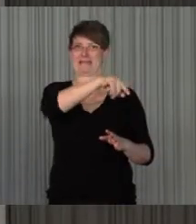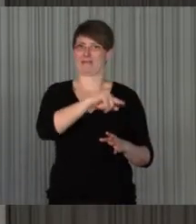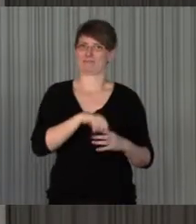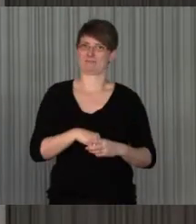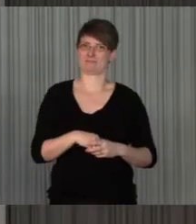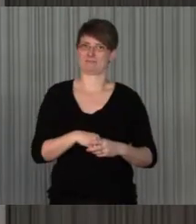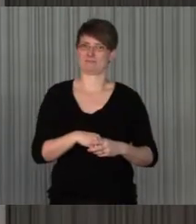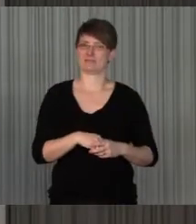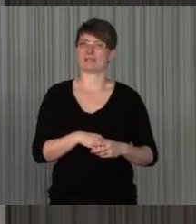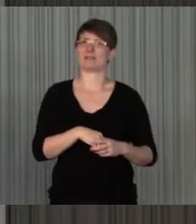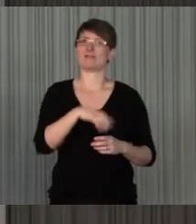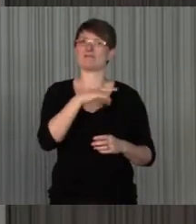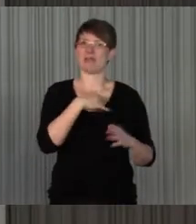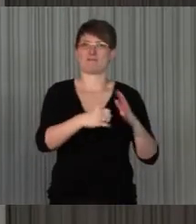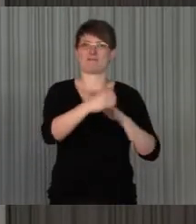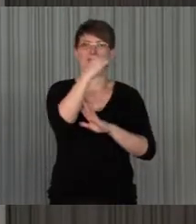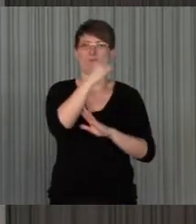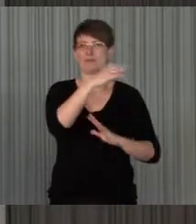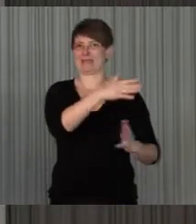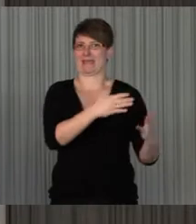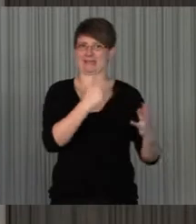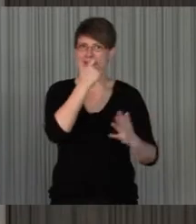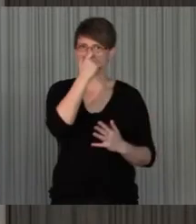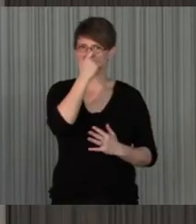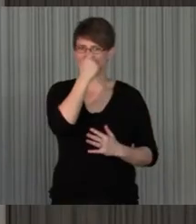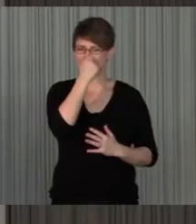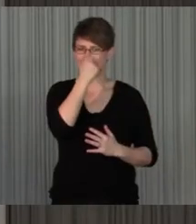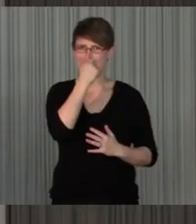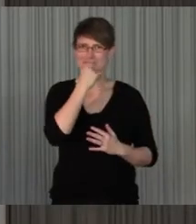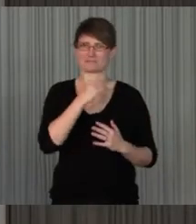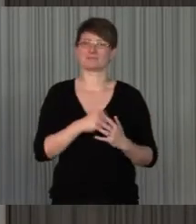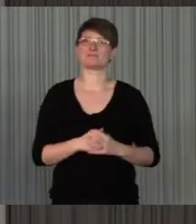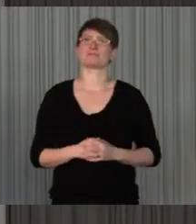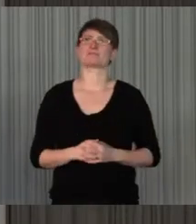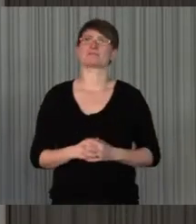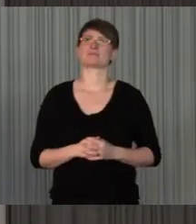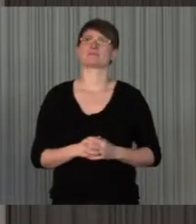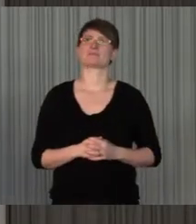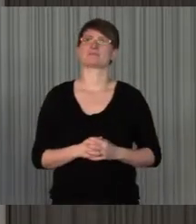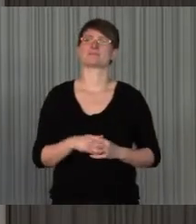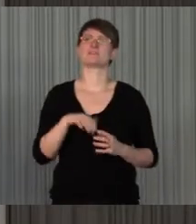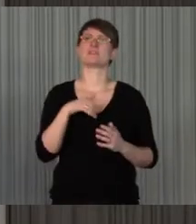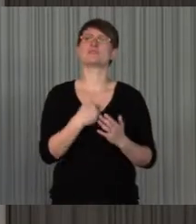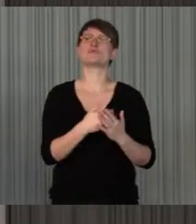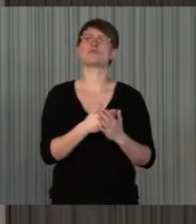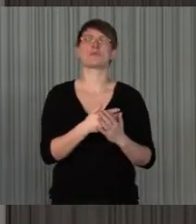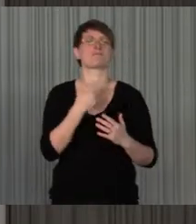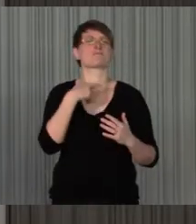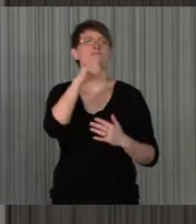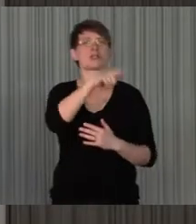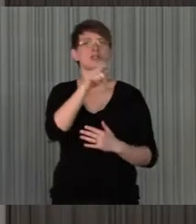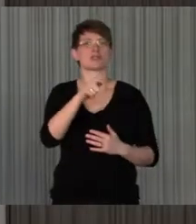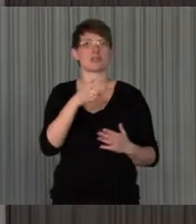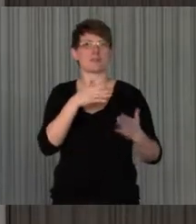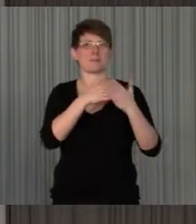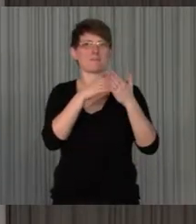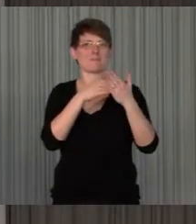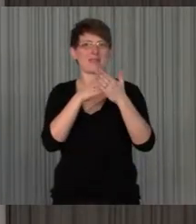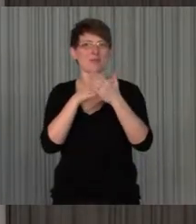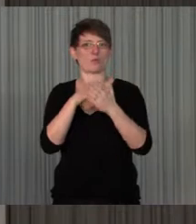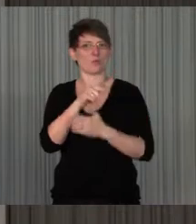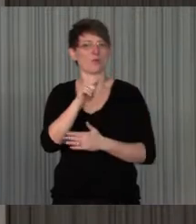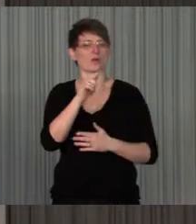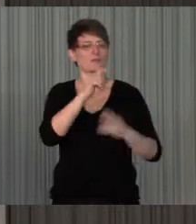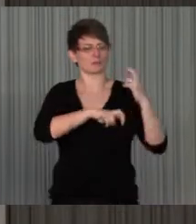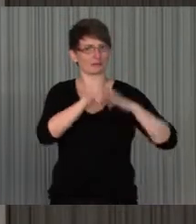einzige Fakultät, die sich mit sozusagen den Belangen von Menschen und Behinderungen beschäftigt,